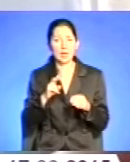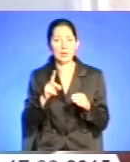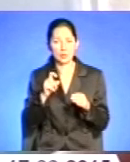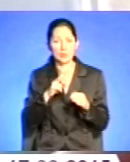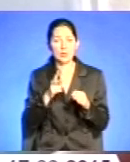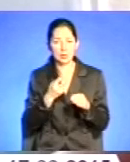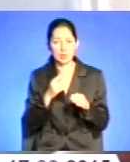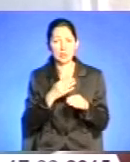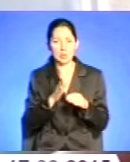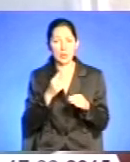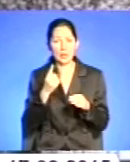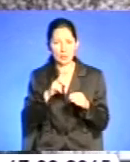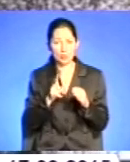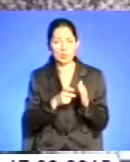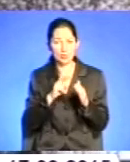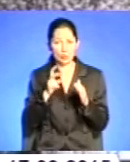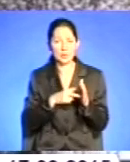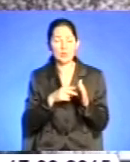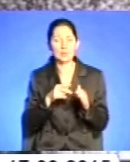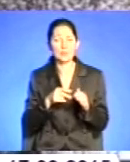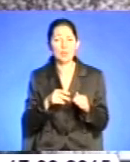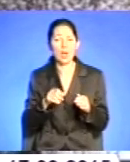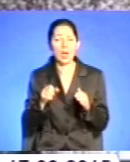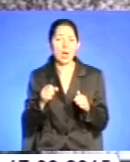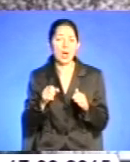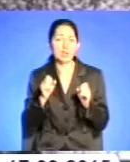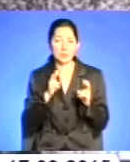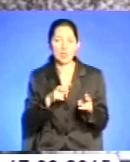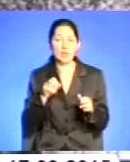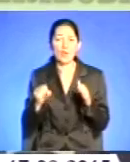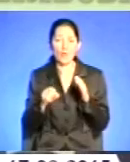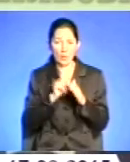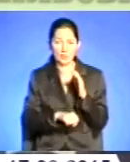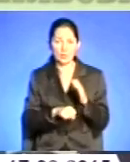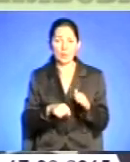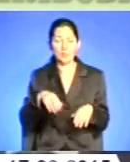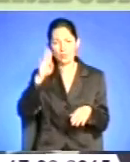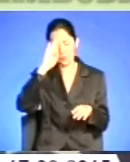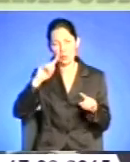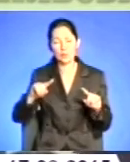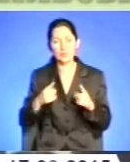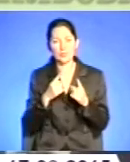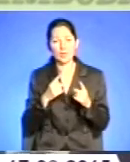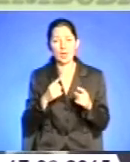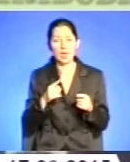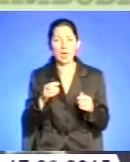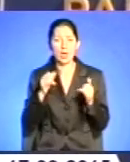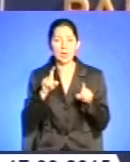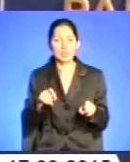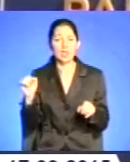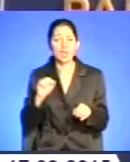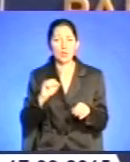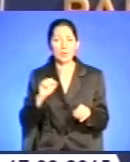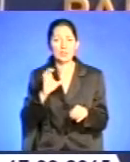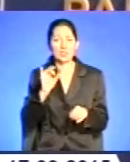злочинний затриманий, поміщений в ІТТ Требулянського райовідділу. На даний час вирішується